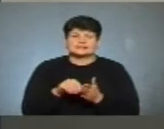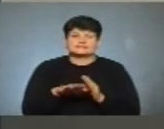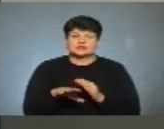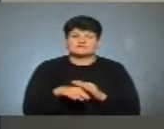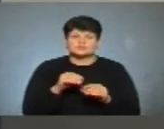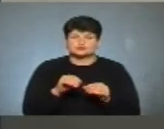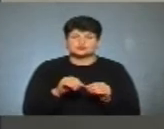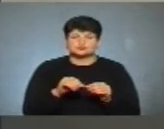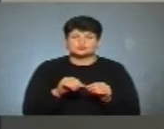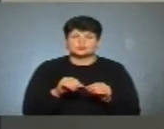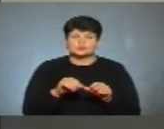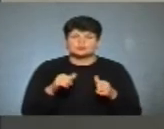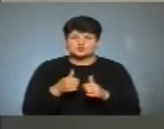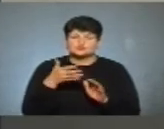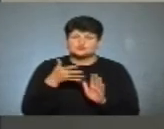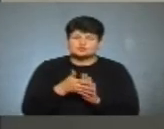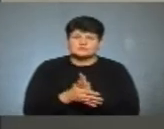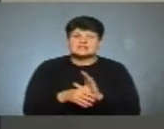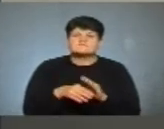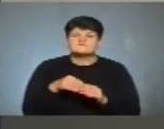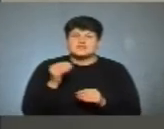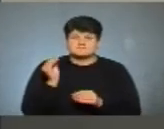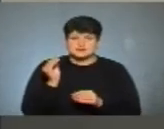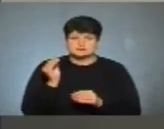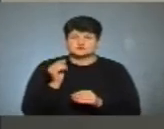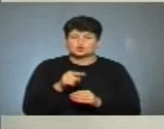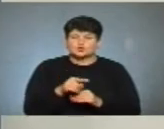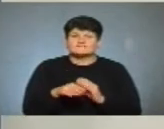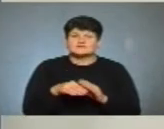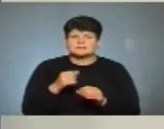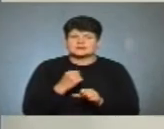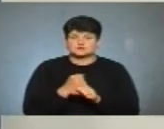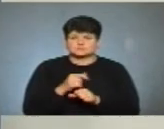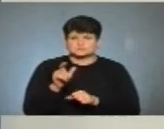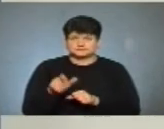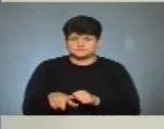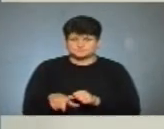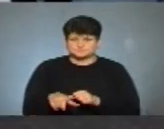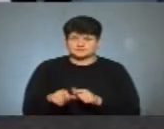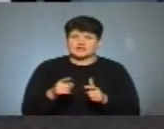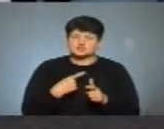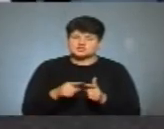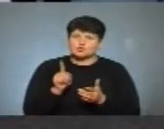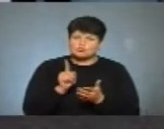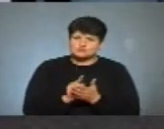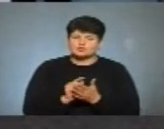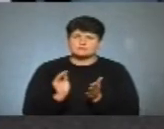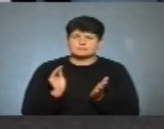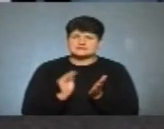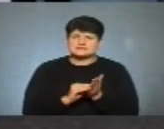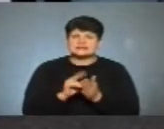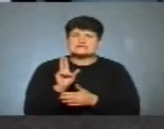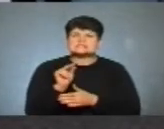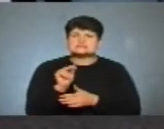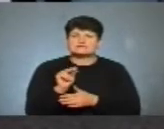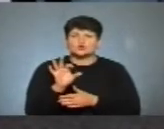виборчої комісії зрозуміти той вибір, який зробив виборець. А от чи обов'язково вписувати цифру